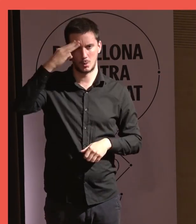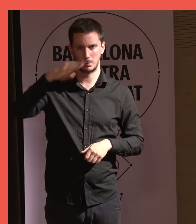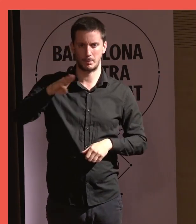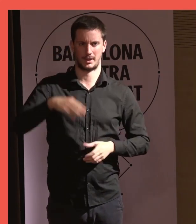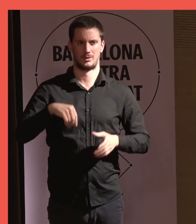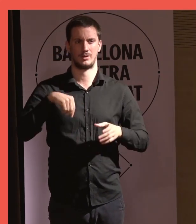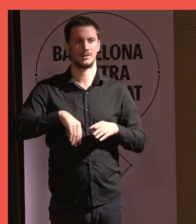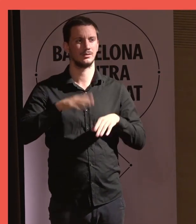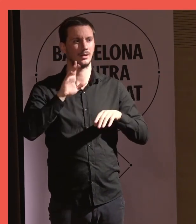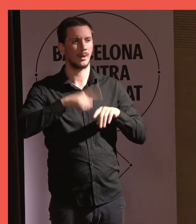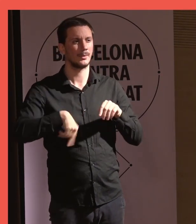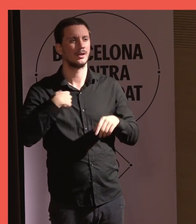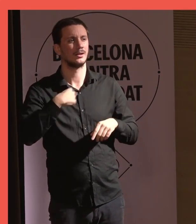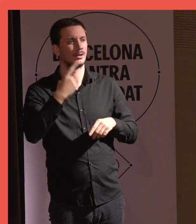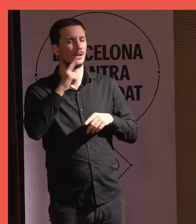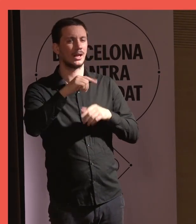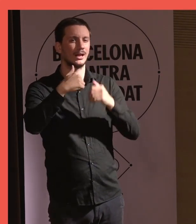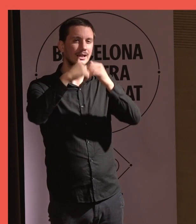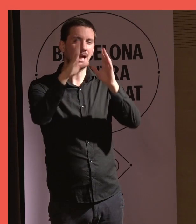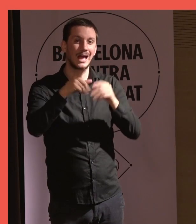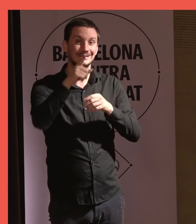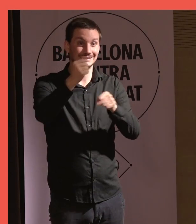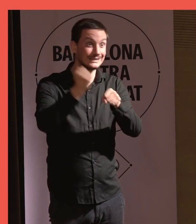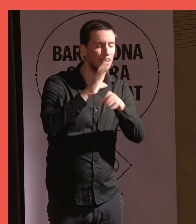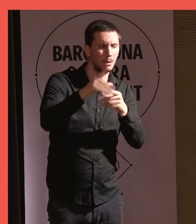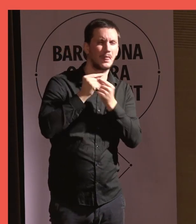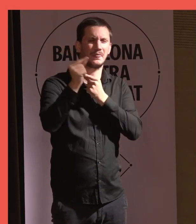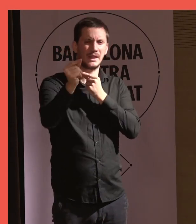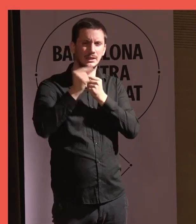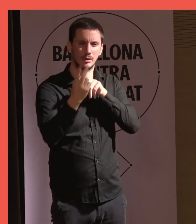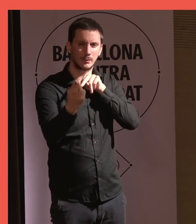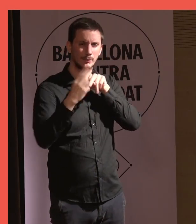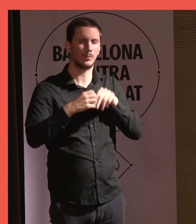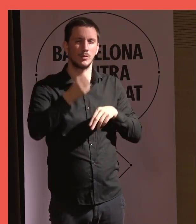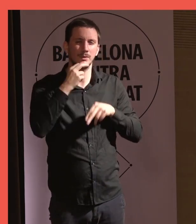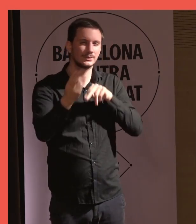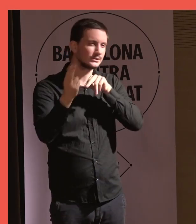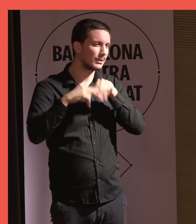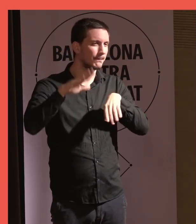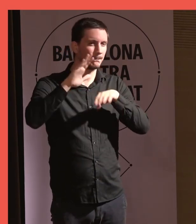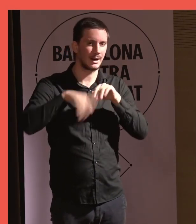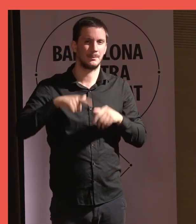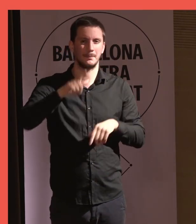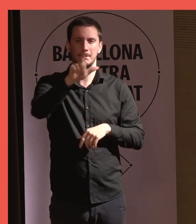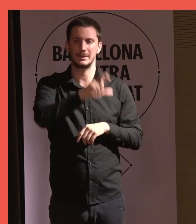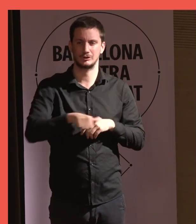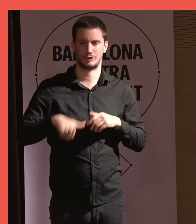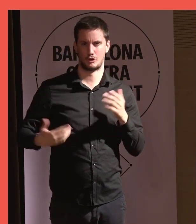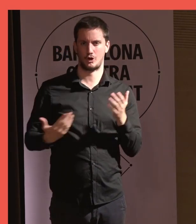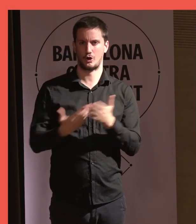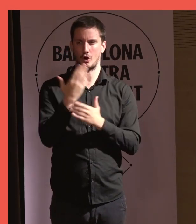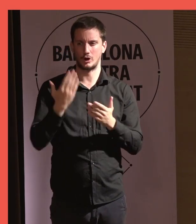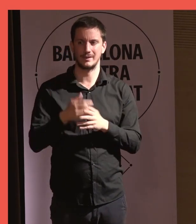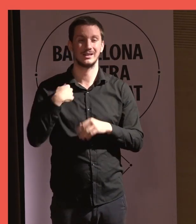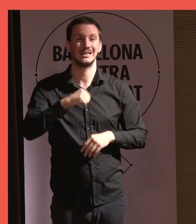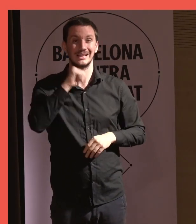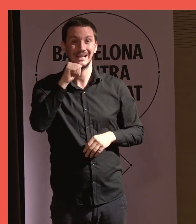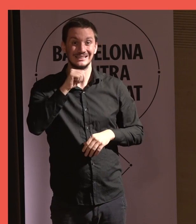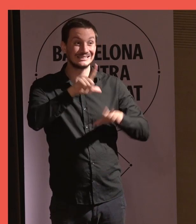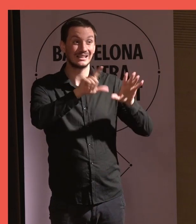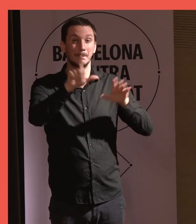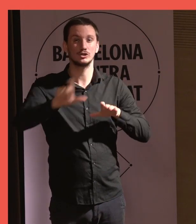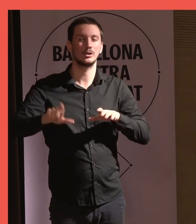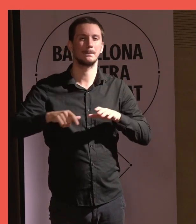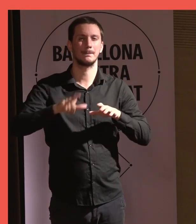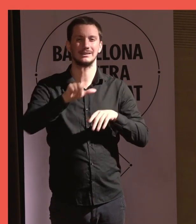seguit des de casa o des de la feina via streaming amb aquesta plataforma tan xula que hem habilitat específicament per les jornades. Hem sigut més de 700,